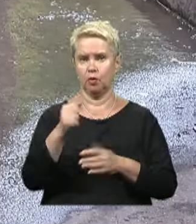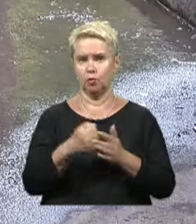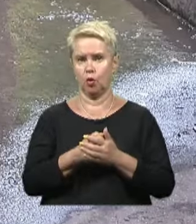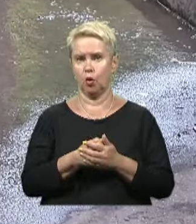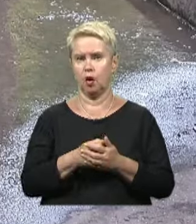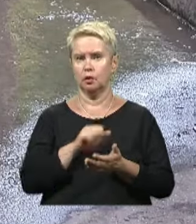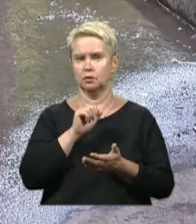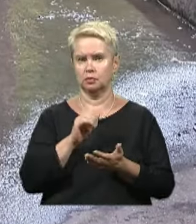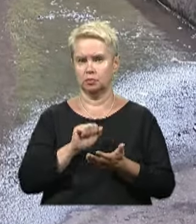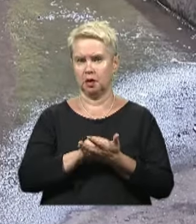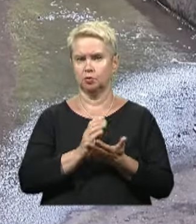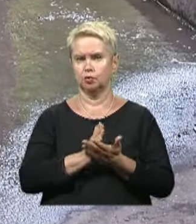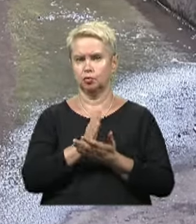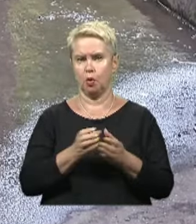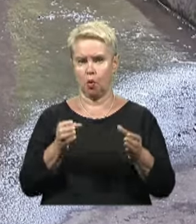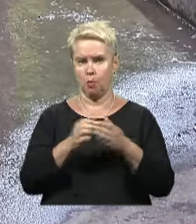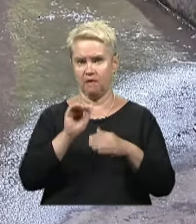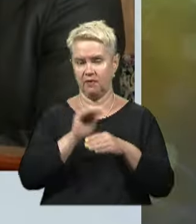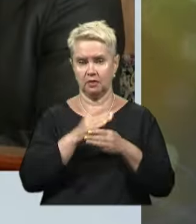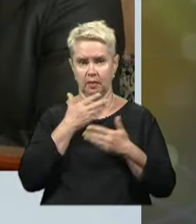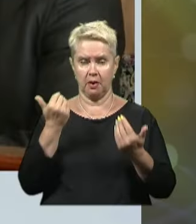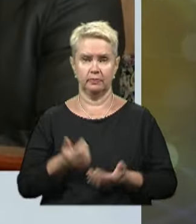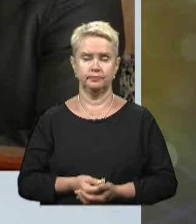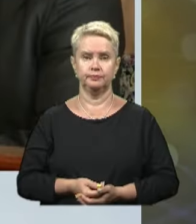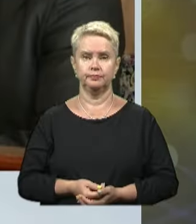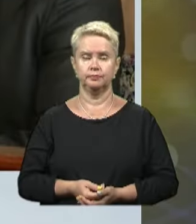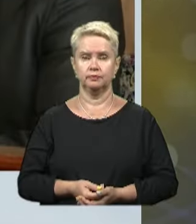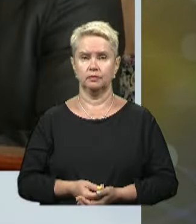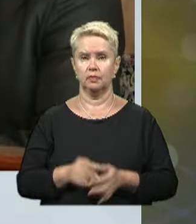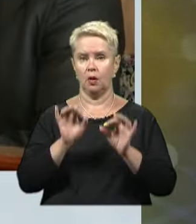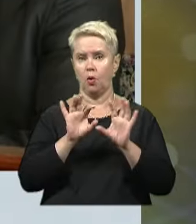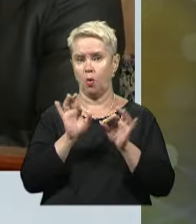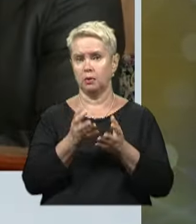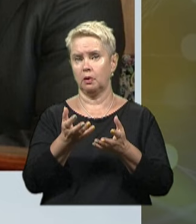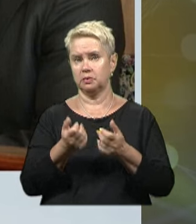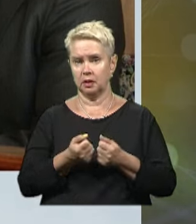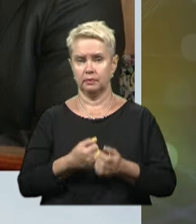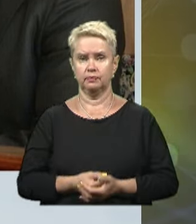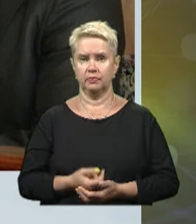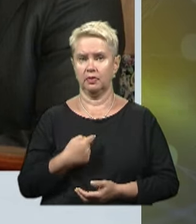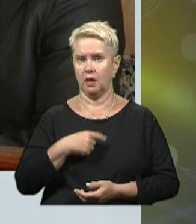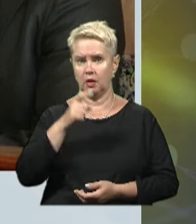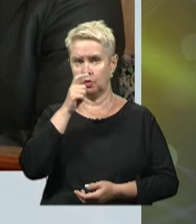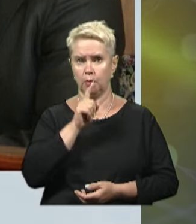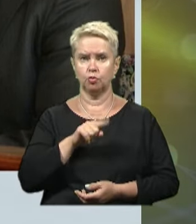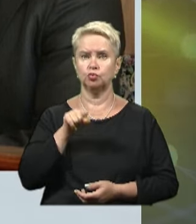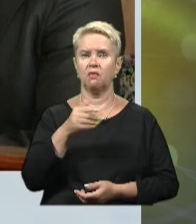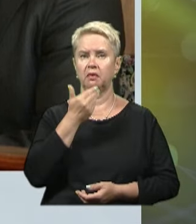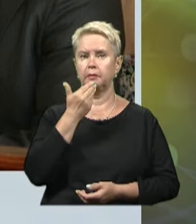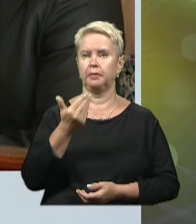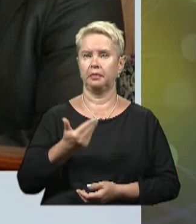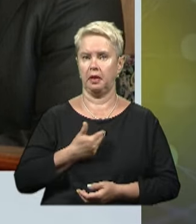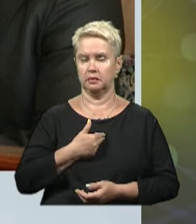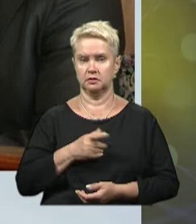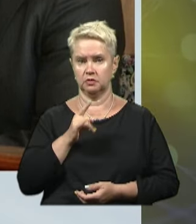прислужби, якої у компанії, по факту, немає. Коментар отримати. Я не розумію, про що ви питаєтеся.